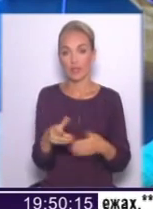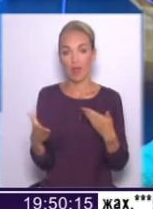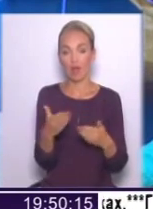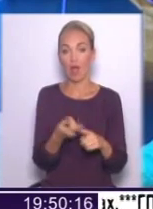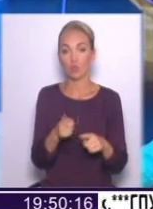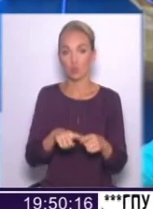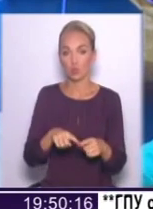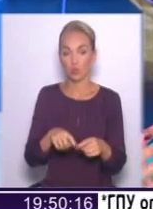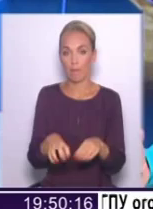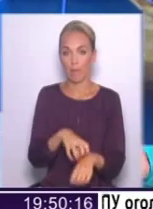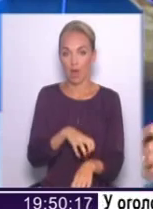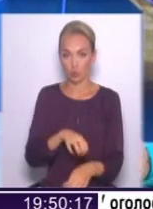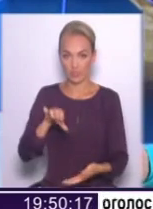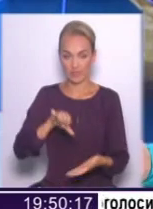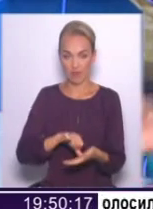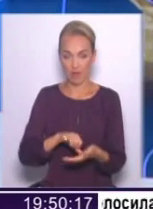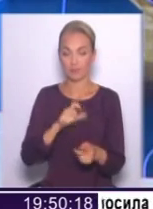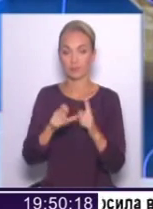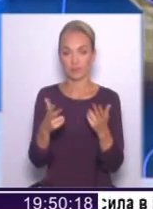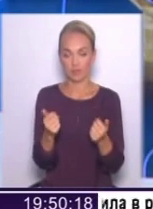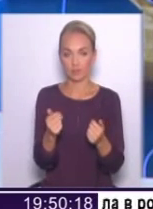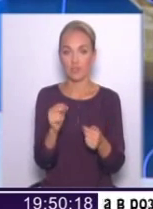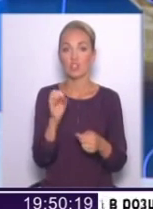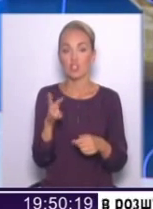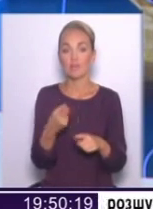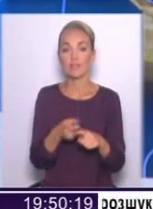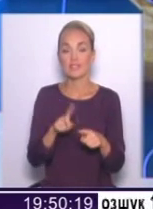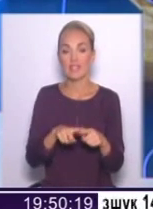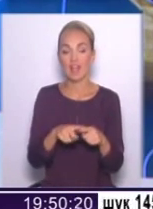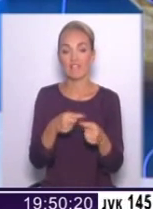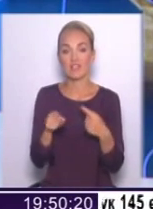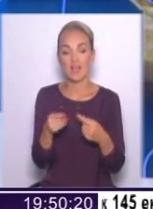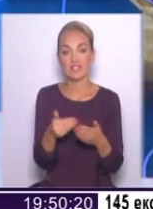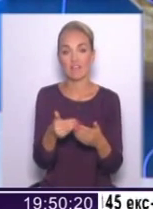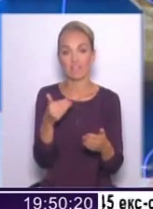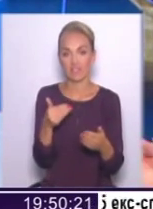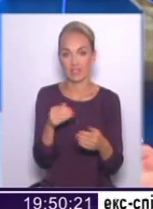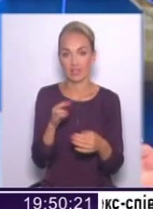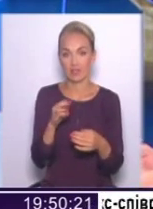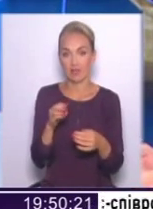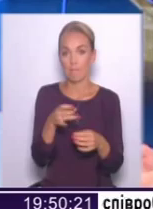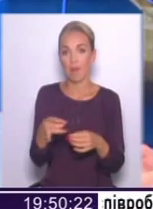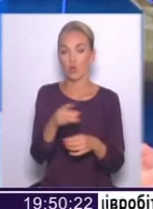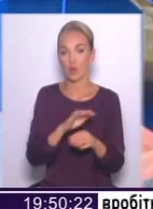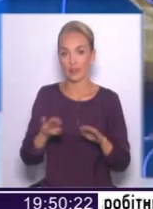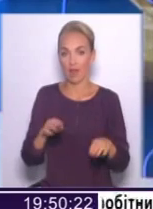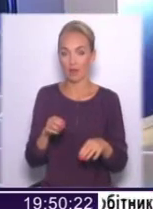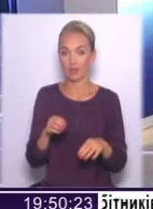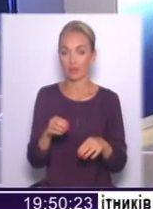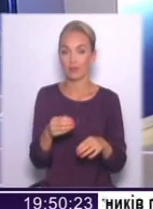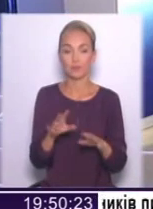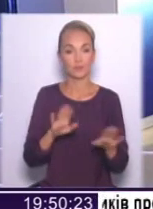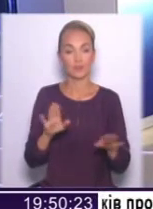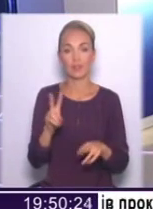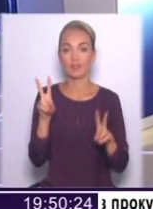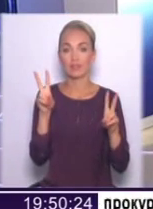партію представляє. Чим це відрізняється від мажоритарки? Не було раніше в бюлетені назви партії, правильно? Ні, назва